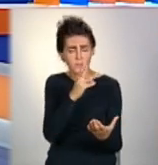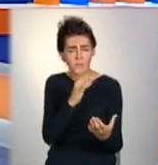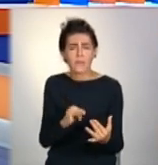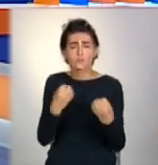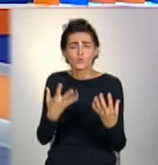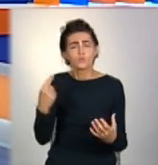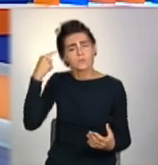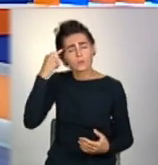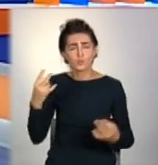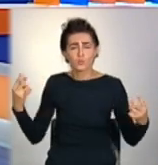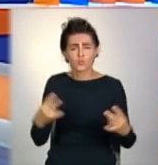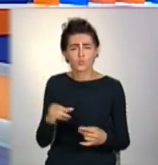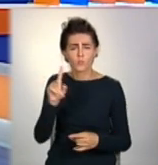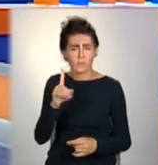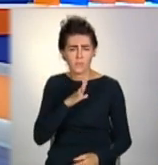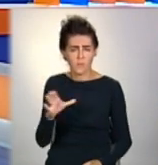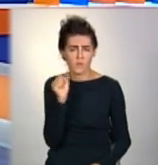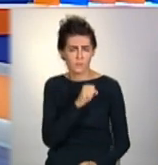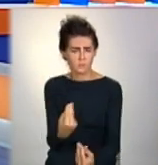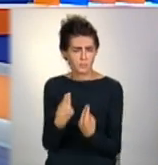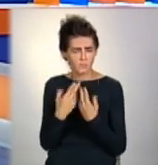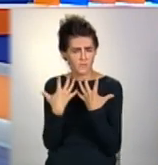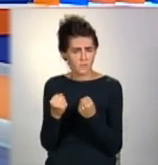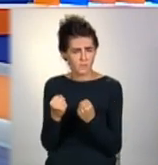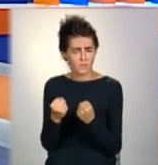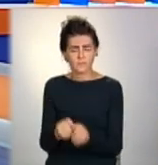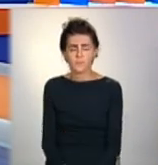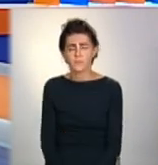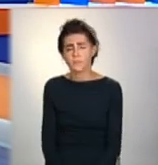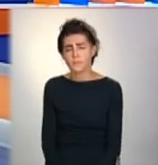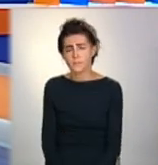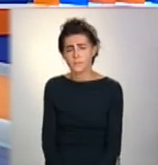треба знати, аби вас не ошукали роботодавці? Про це далі.